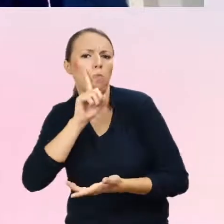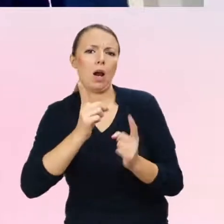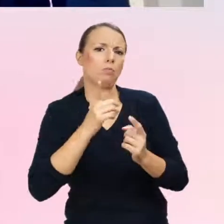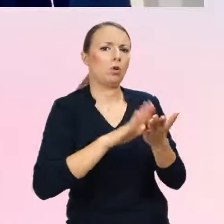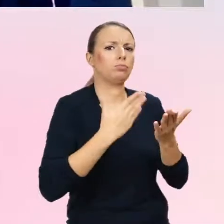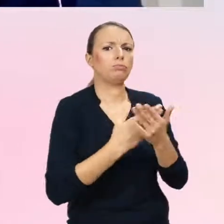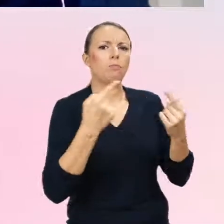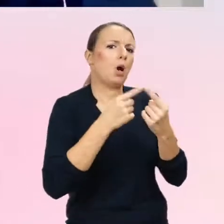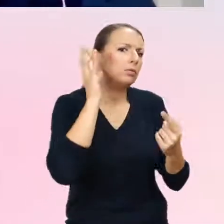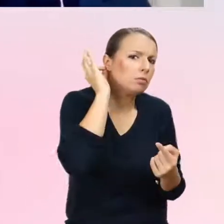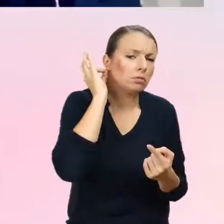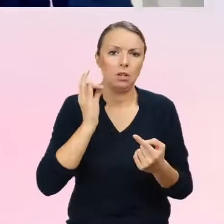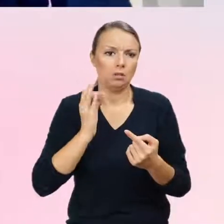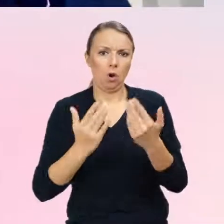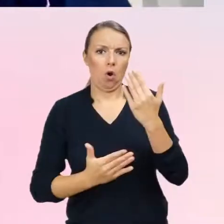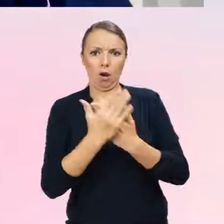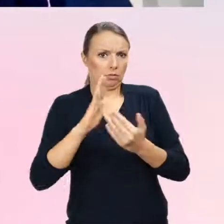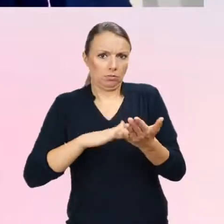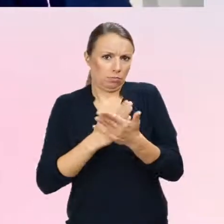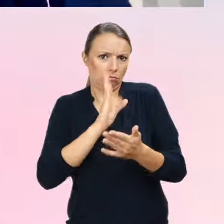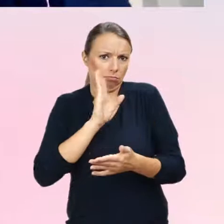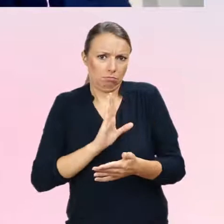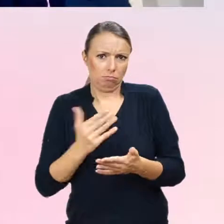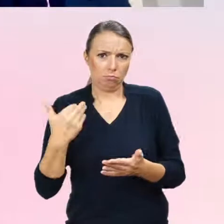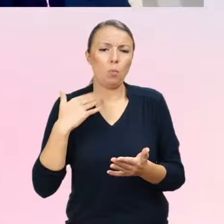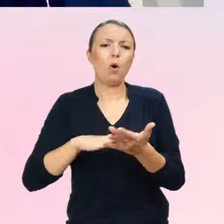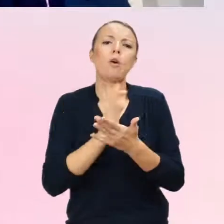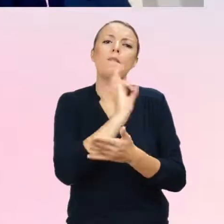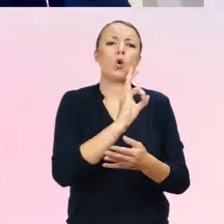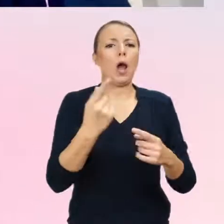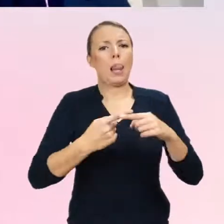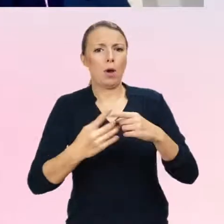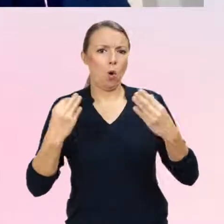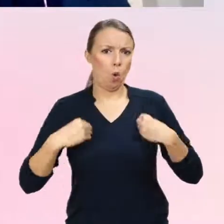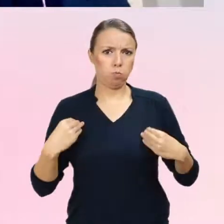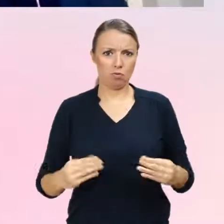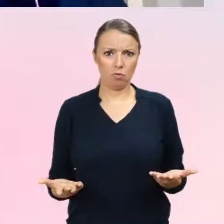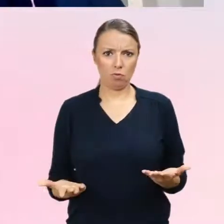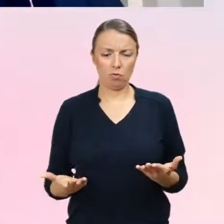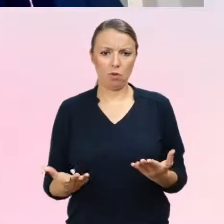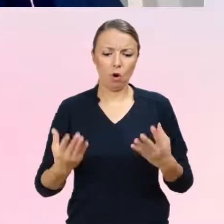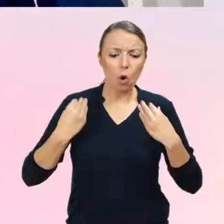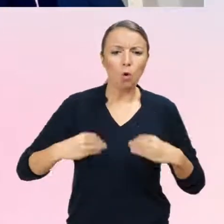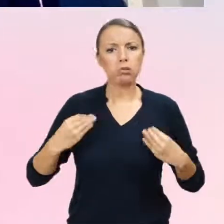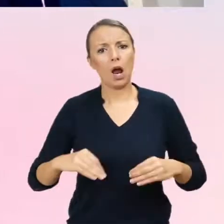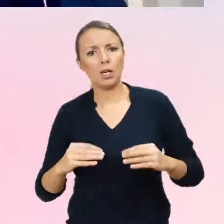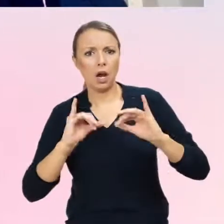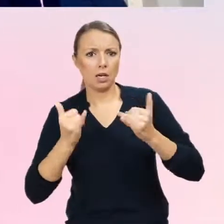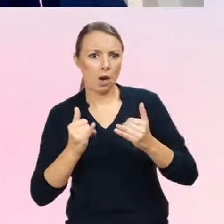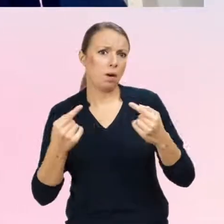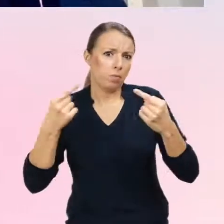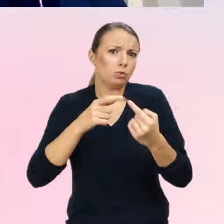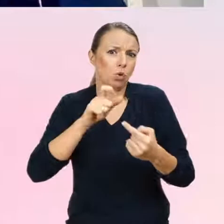związane z dezaprobatą ubioru, dezaprobatą ubioru właśnie tej płci